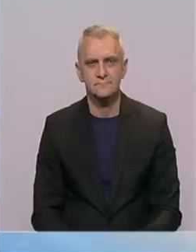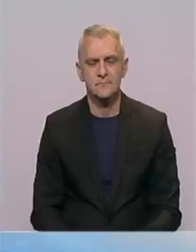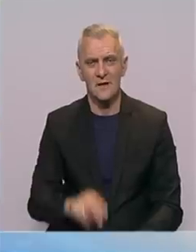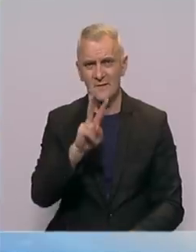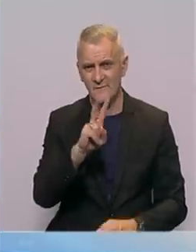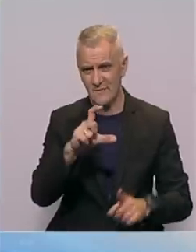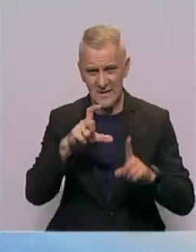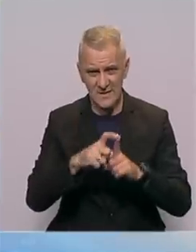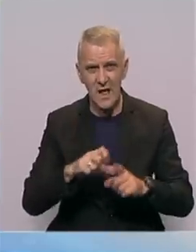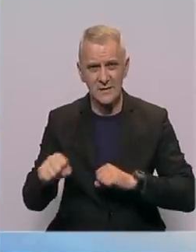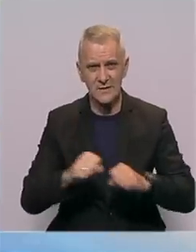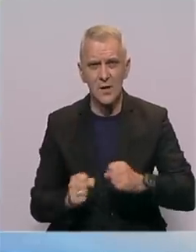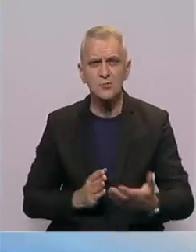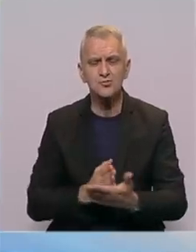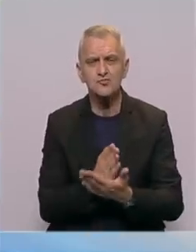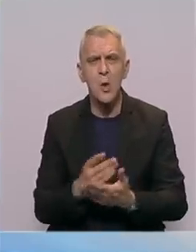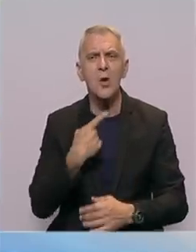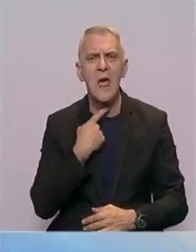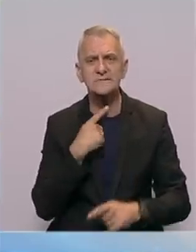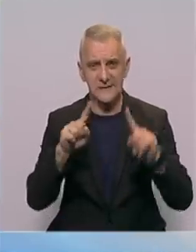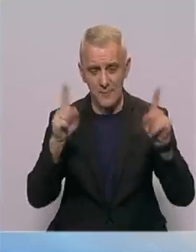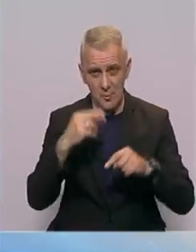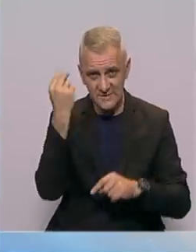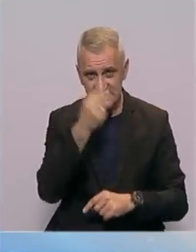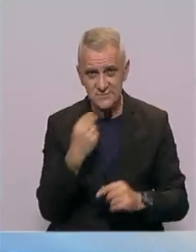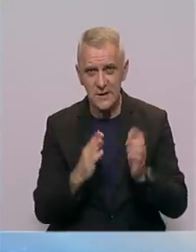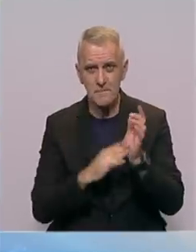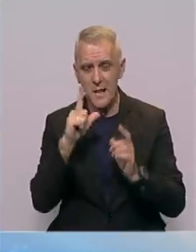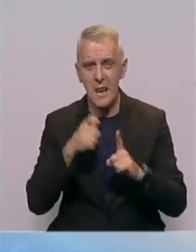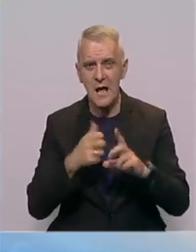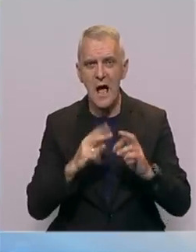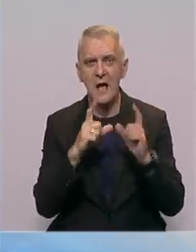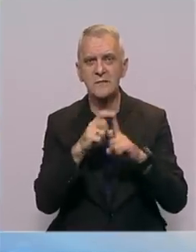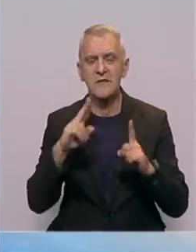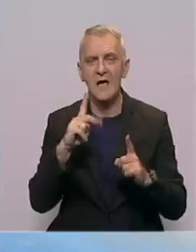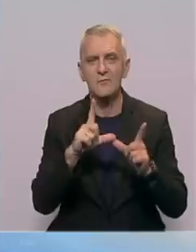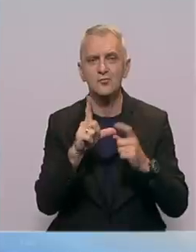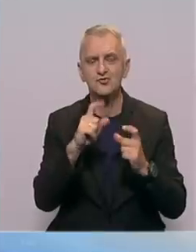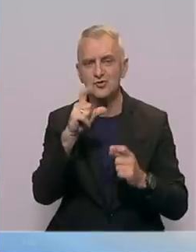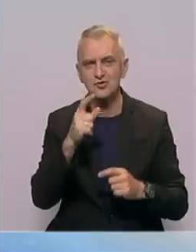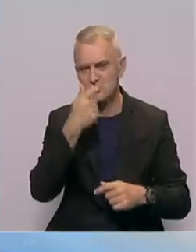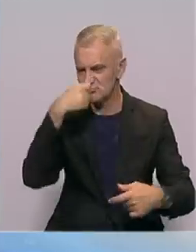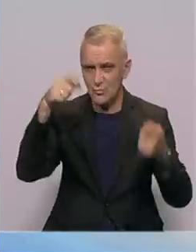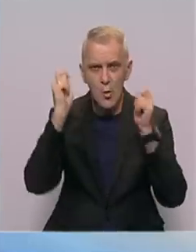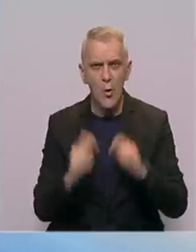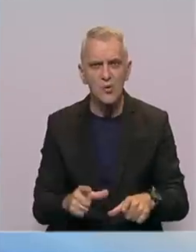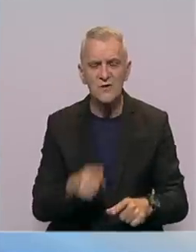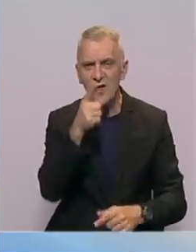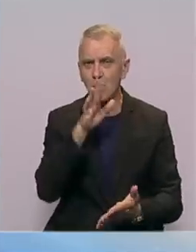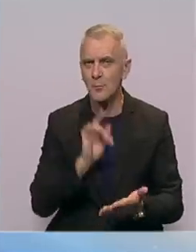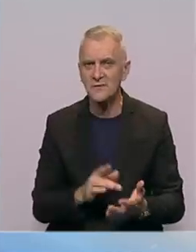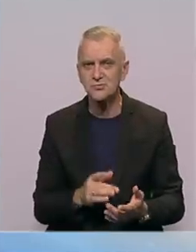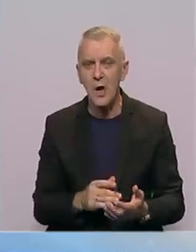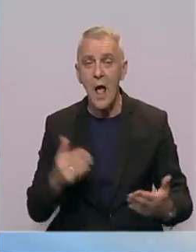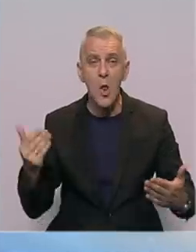Vršiteljica dužnosti i ravnoteljice službenog glasnika Republike Srpske Milka Devošić podnijela je neopoziv u ostavku na tu funkciju,